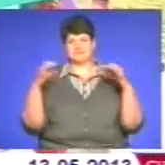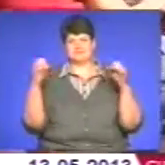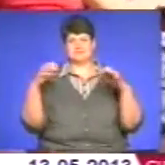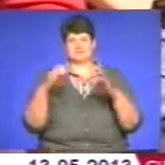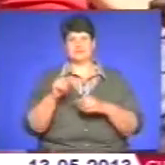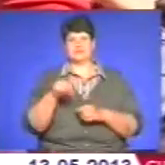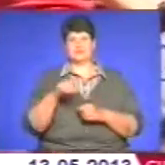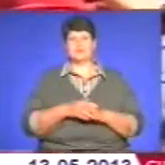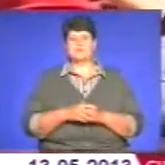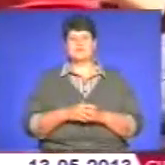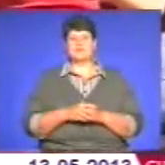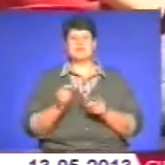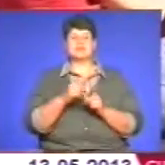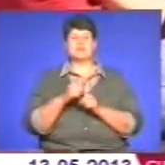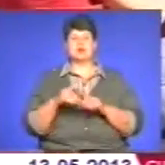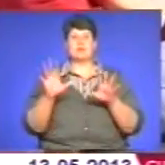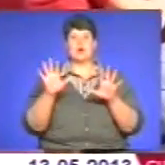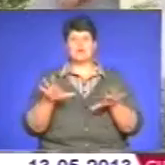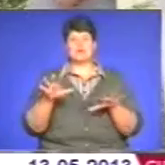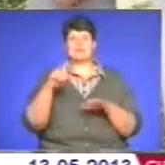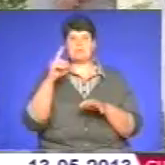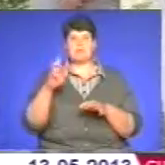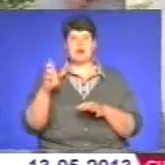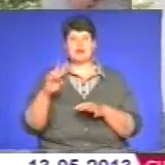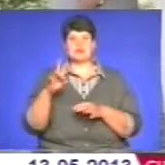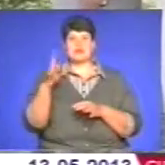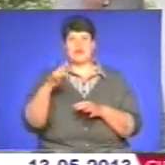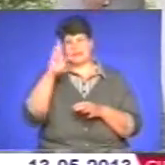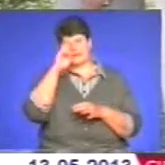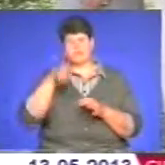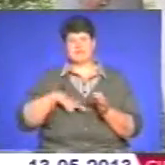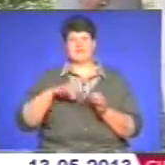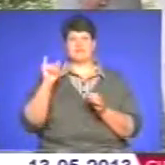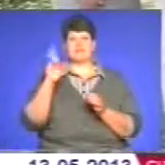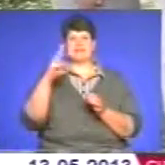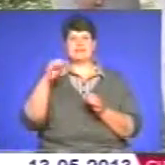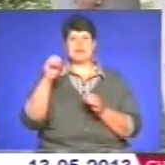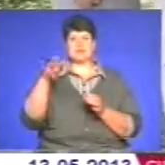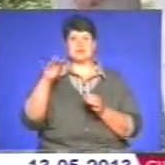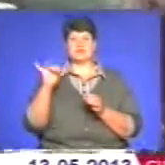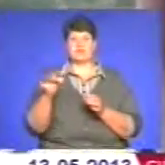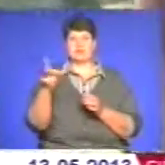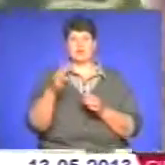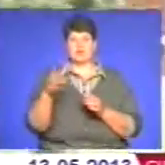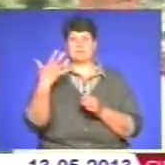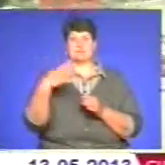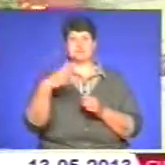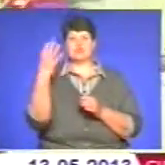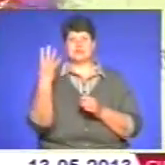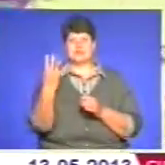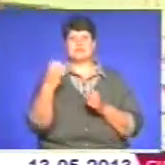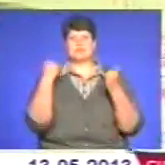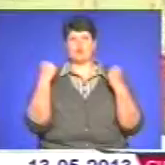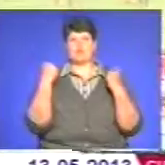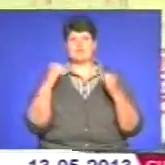сюди. За словами голови Збаразької райдержадміністрації Івана Демчишина, в районі 54 спортивні майданчики